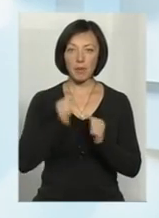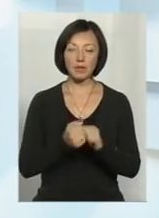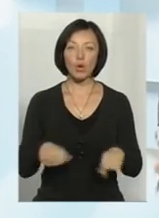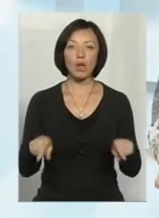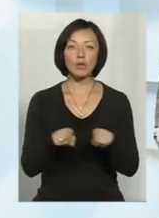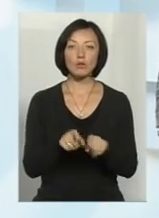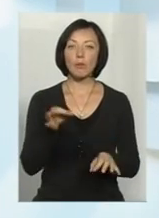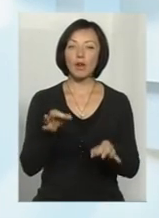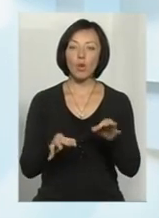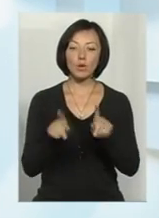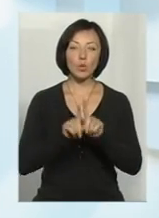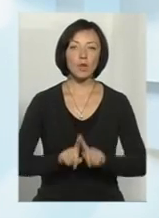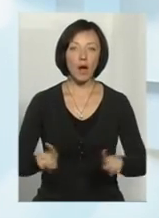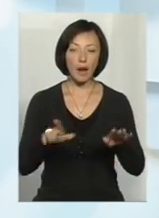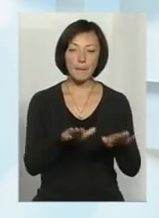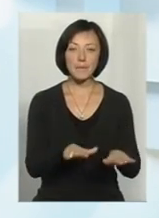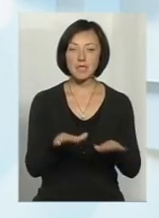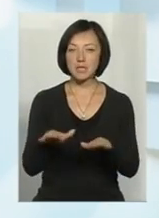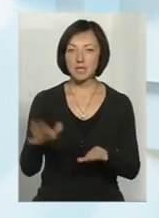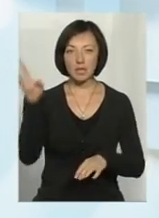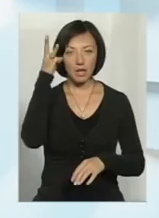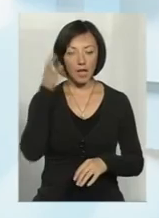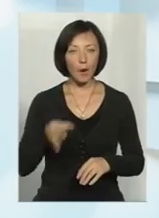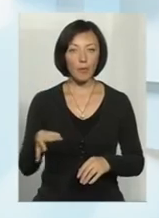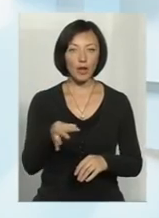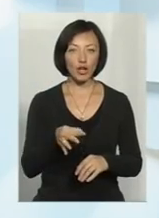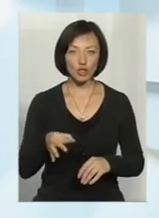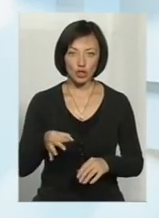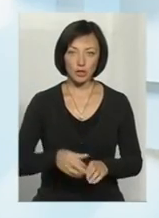також природних унікальних місцин на Хмельниччині.